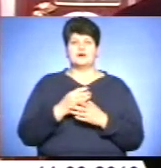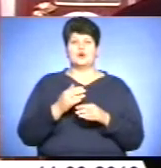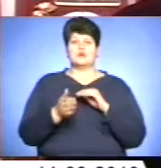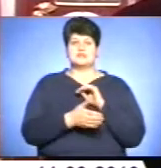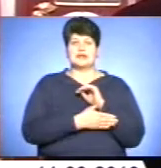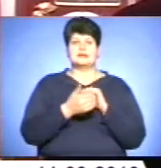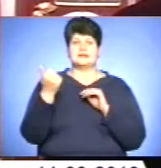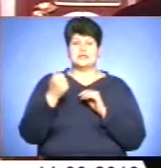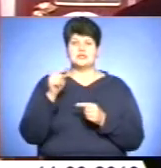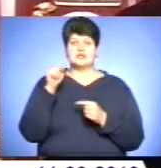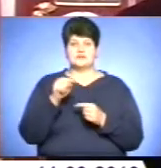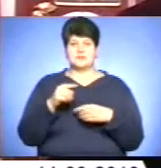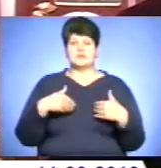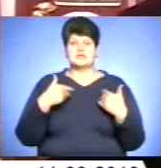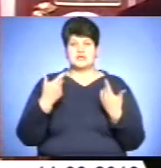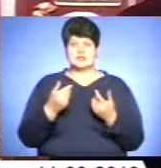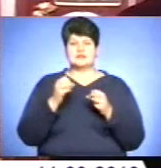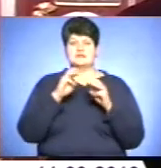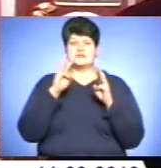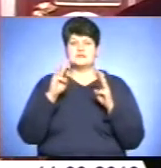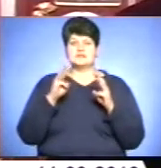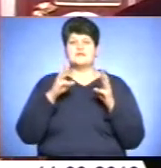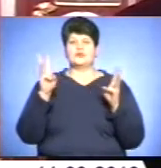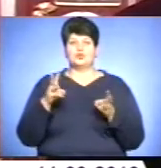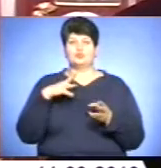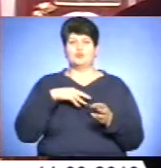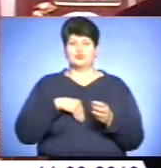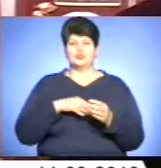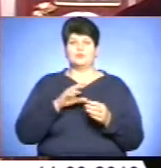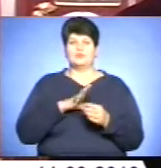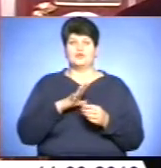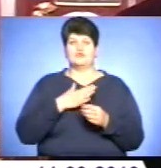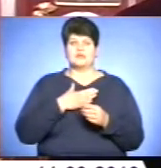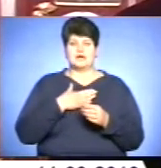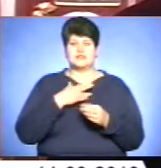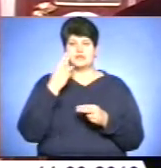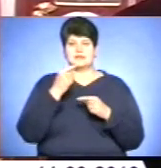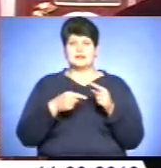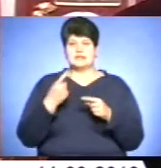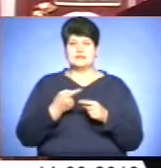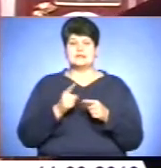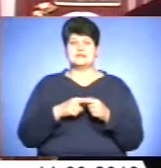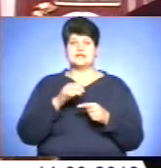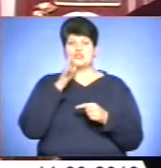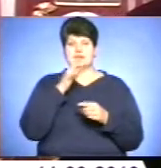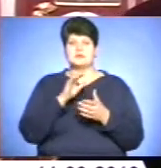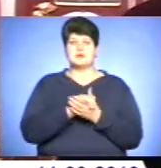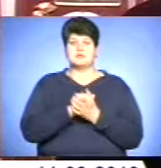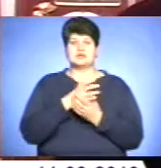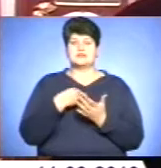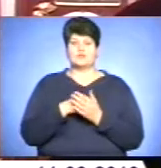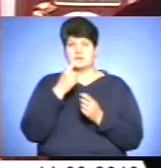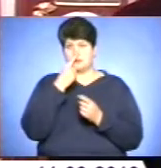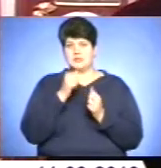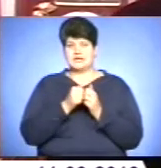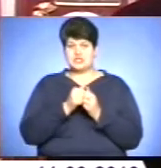і він призначений, згідно того духу, як це відбувалося в нашій традиції, нашої церкви, це є час примирення із своїм ближнім. Чому?